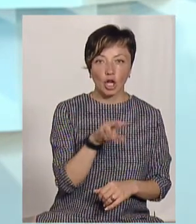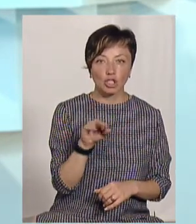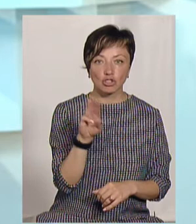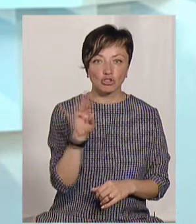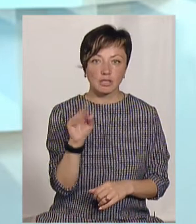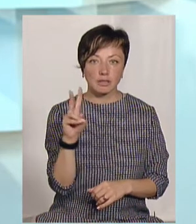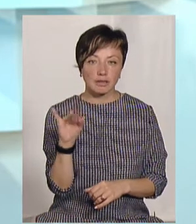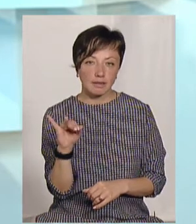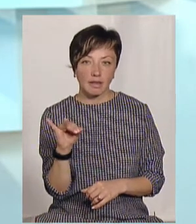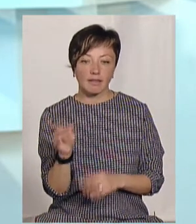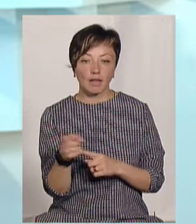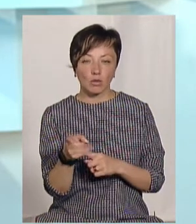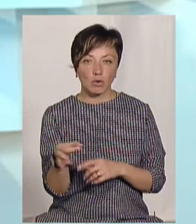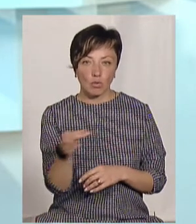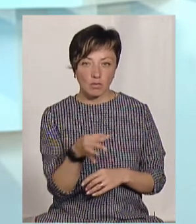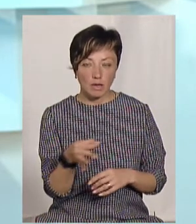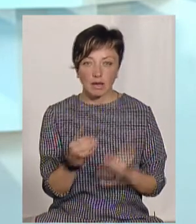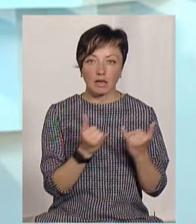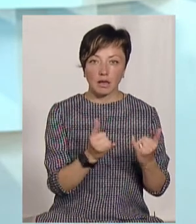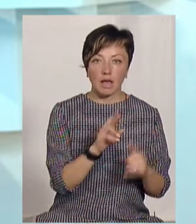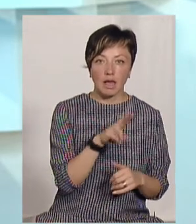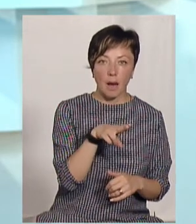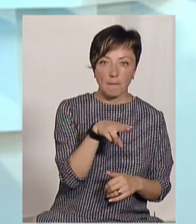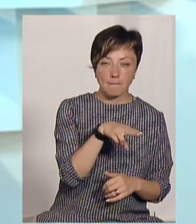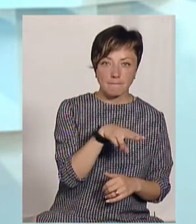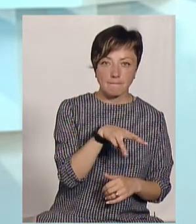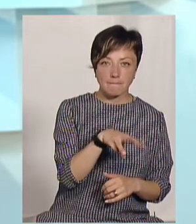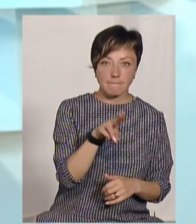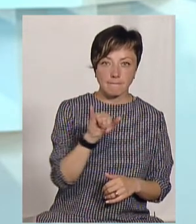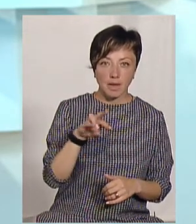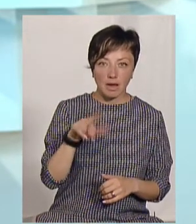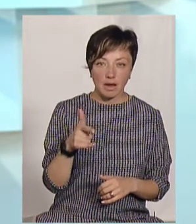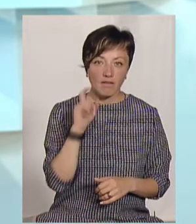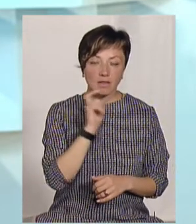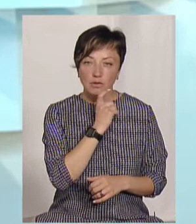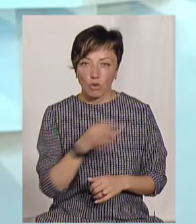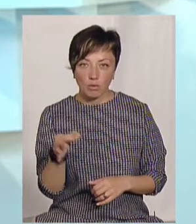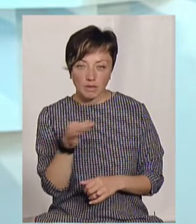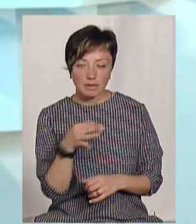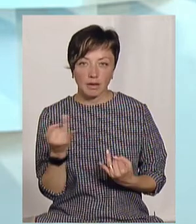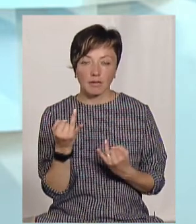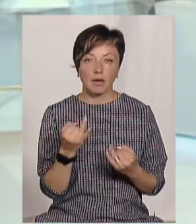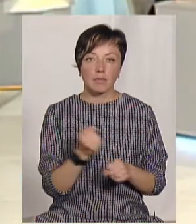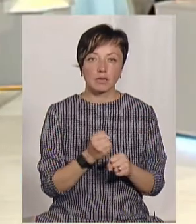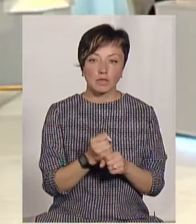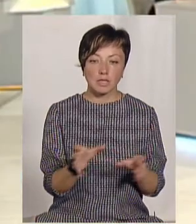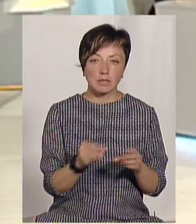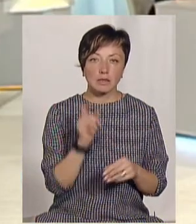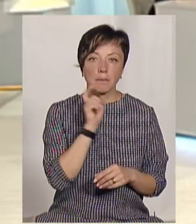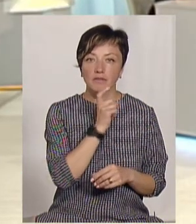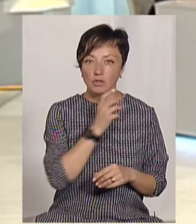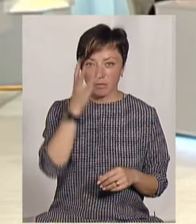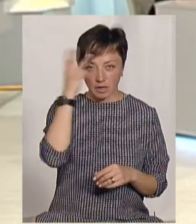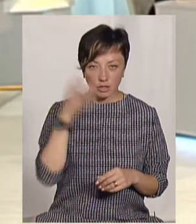місто в обійме Дністра в Тернопільській області, для Ямпільської громади Вінницької області, Буша дуже цікаво. Також працюємо з Північою